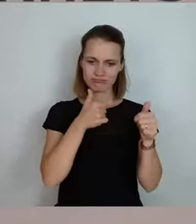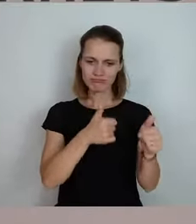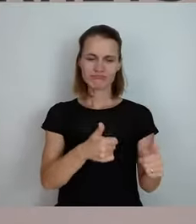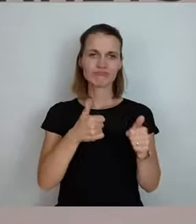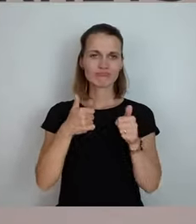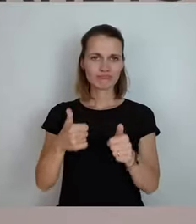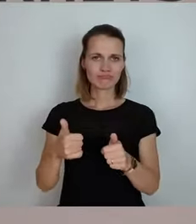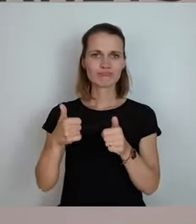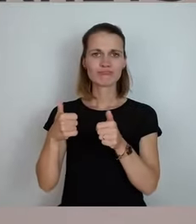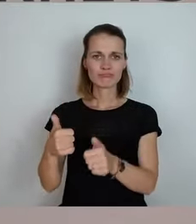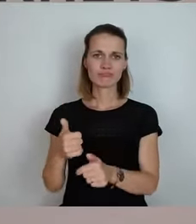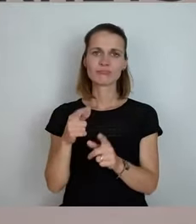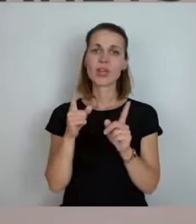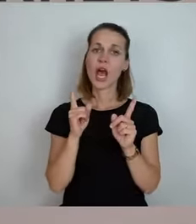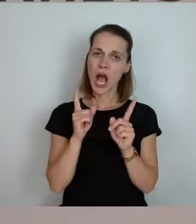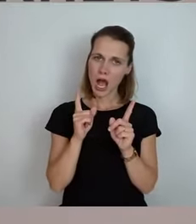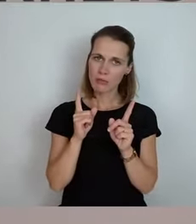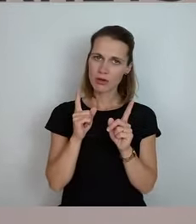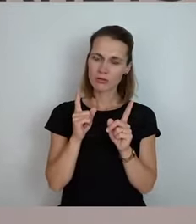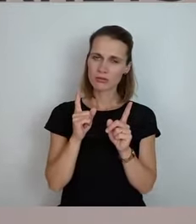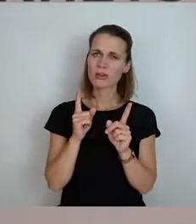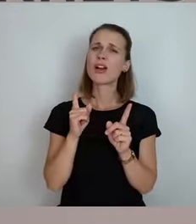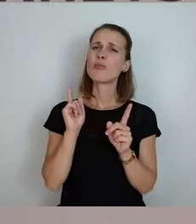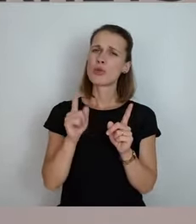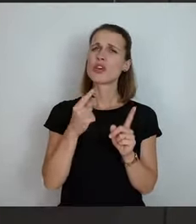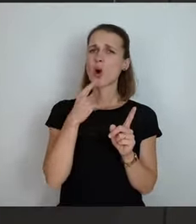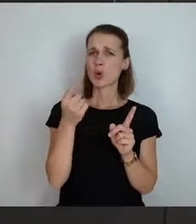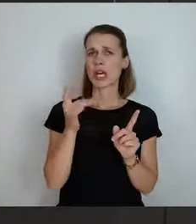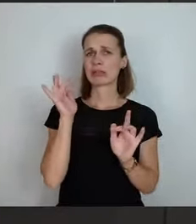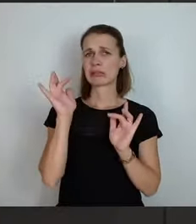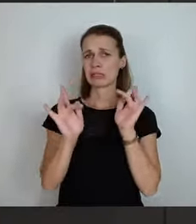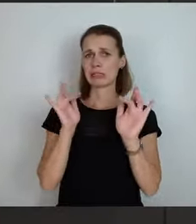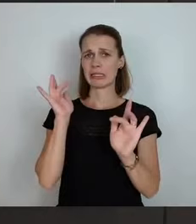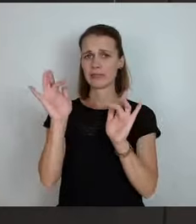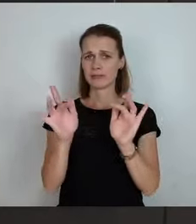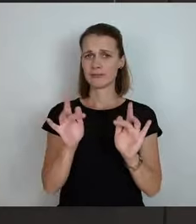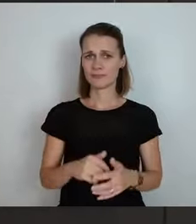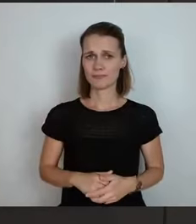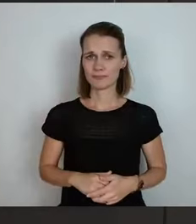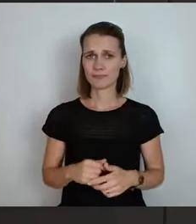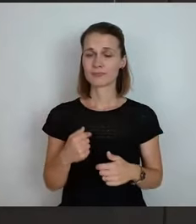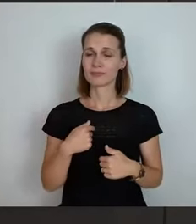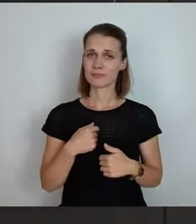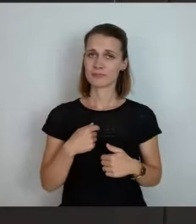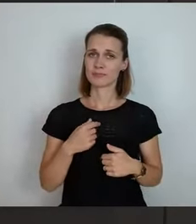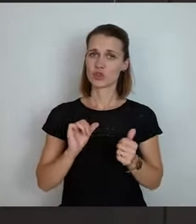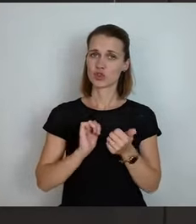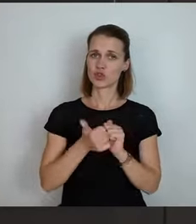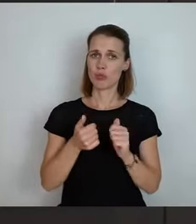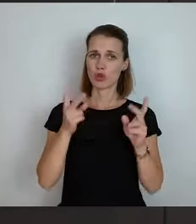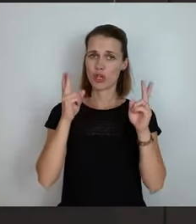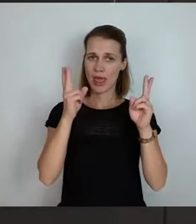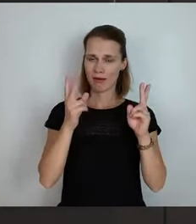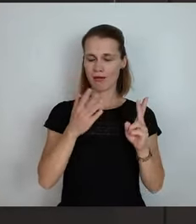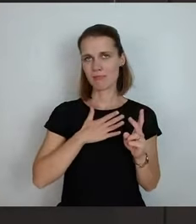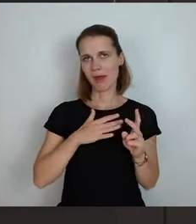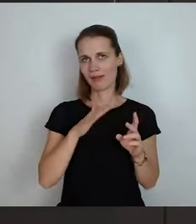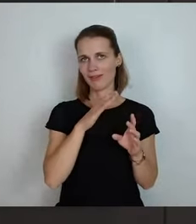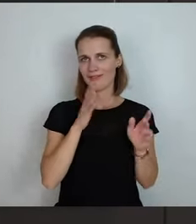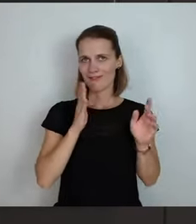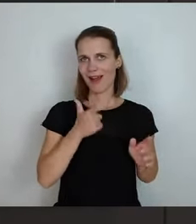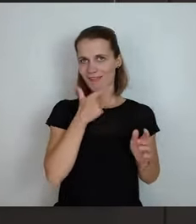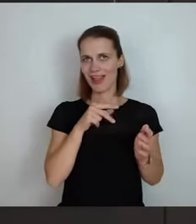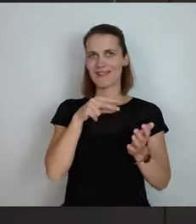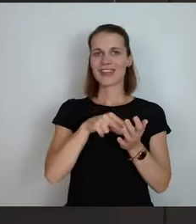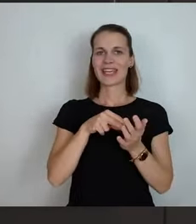aber Sie müssen mir auch erlauben, etwas Kritik zu üben. Und zwar bin ich natürlich auch als Sportlehrer hier etwas Anwalt meines Faches und ich